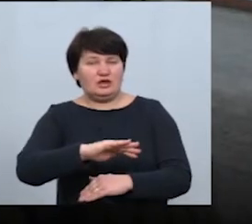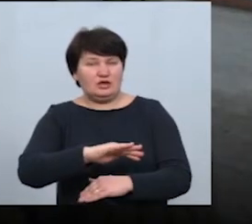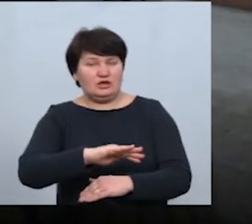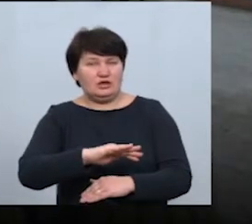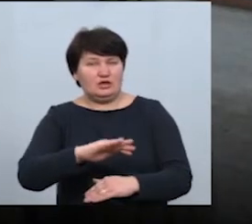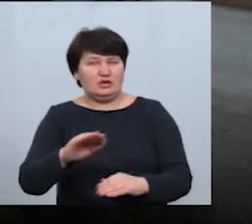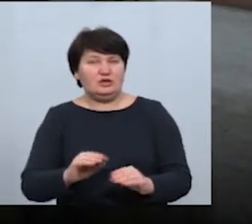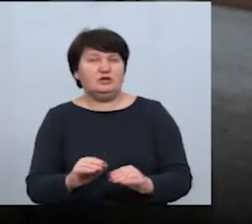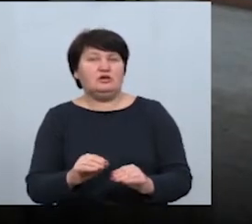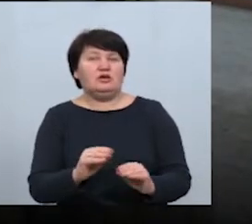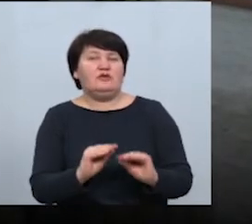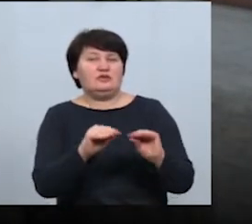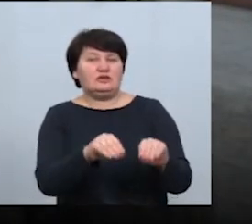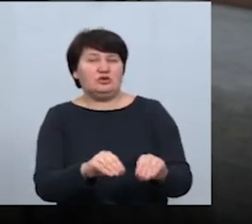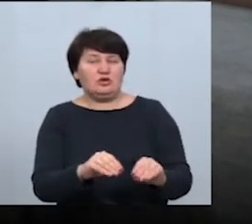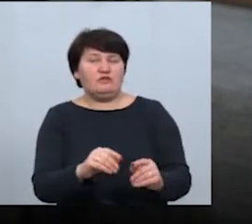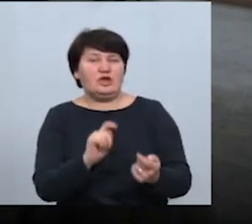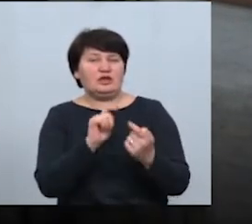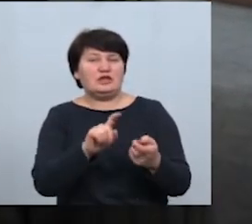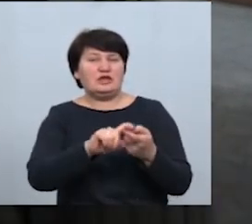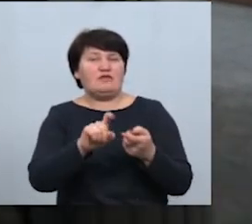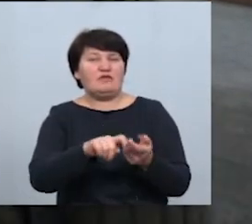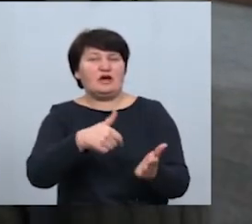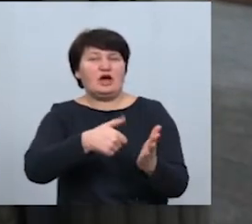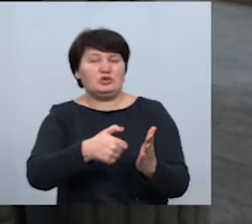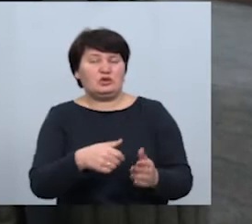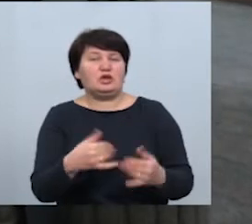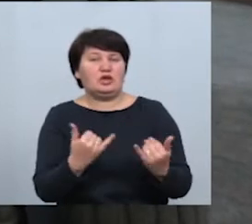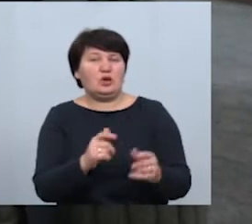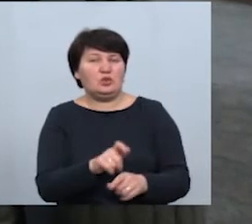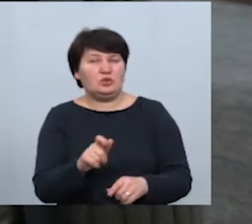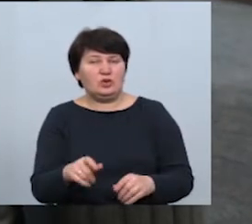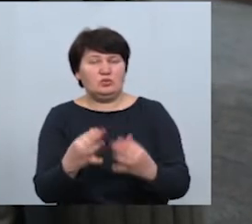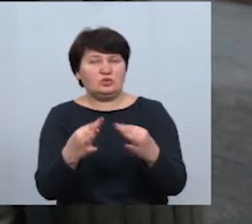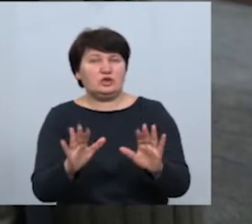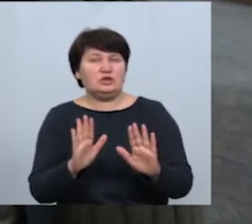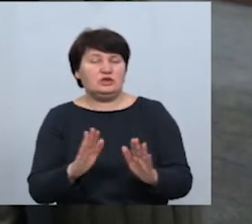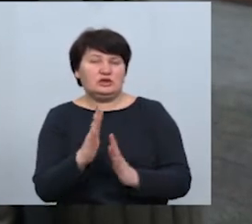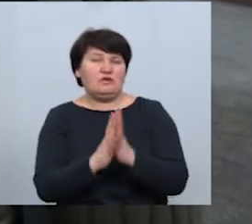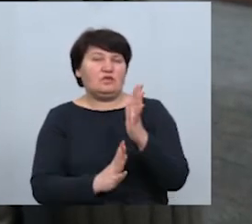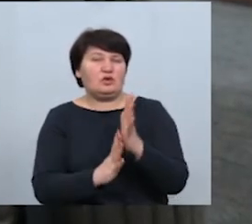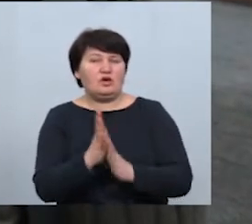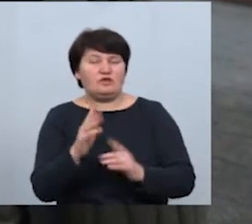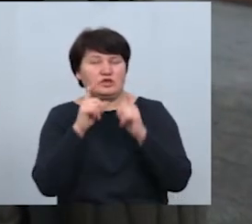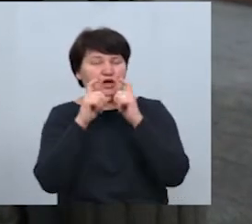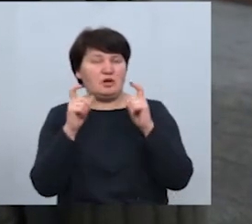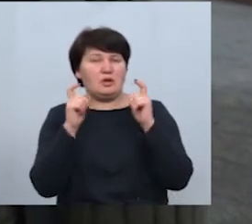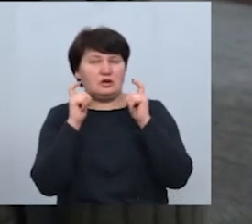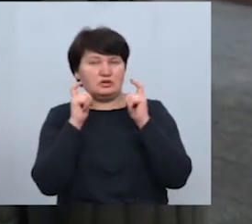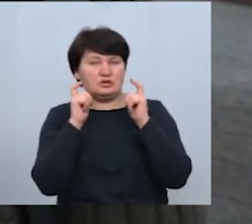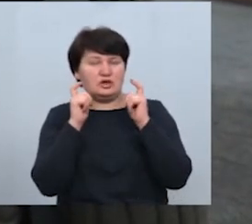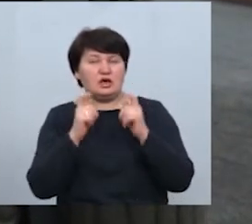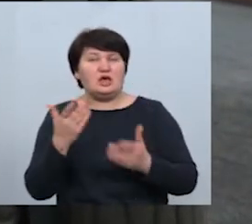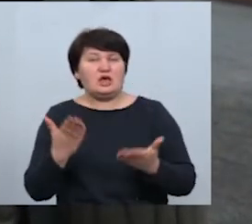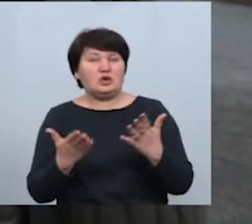Встановлено дезінфікатори для людей. Людей ми пускаємо тільки в засобах захисту, тобто в масках і в рукавичках. Якщо